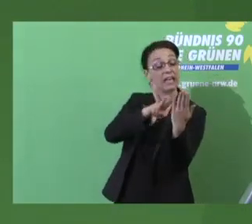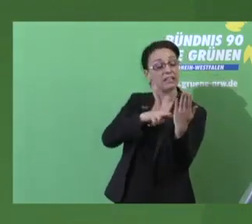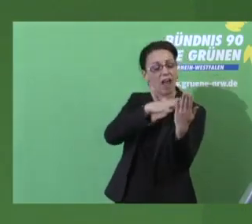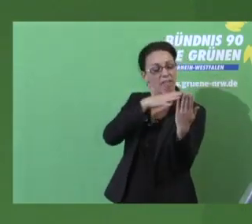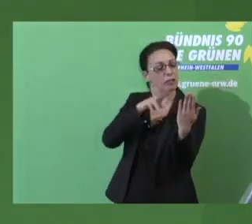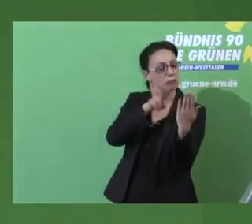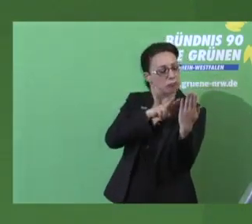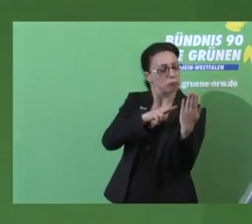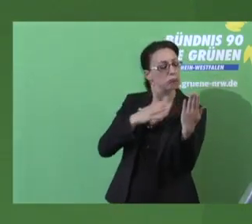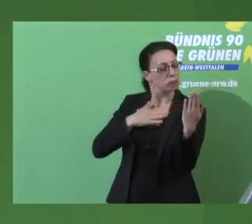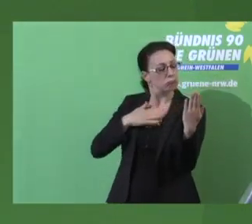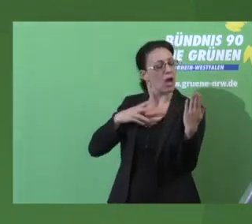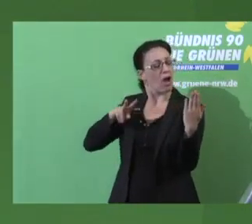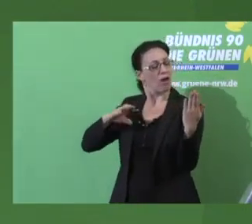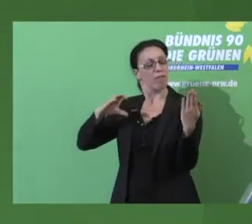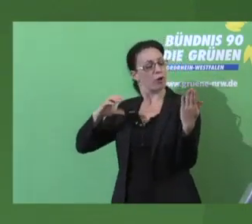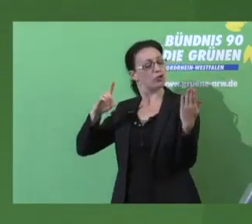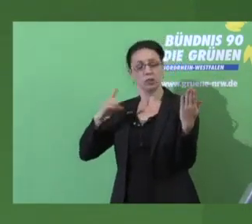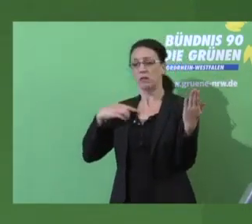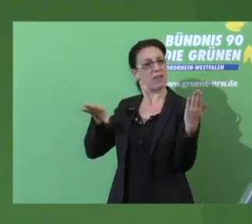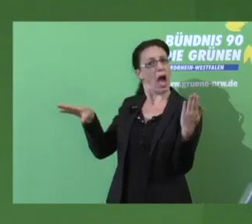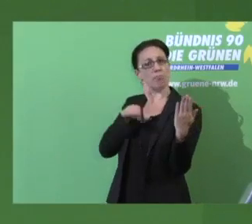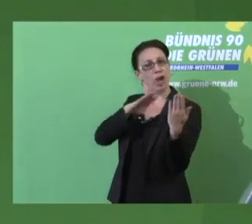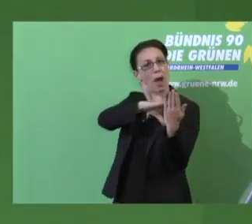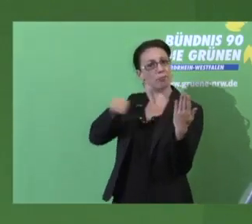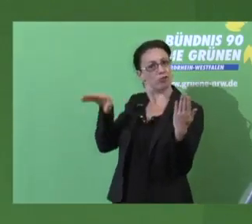Finde ich prima, habt ihr gut gemacht. Äh, nein.